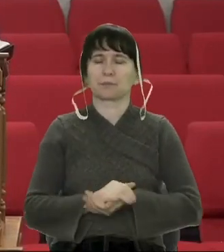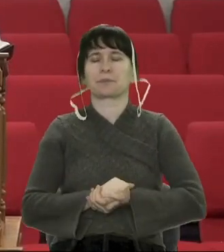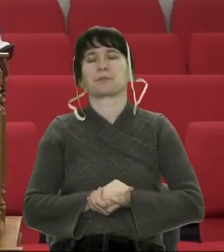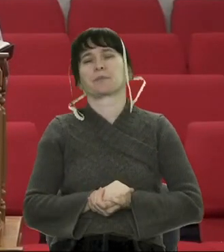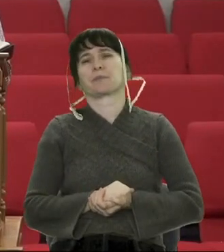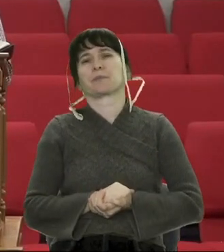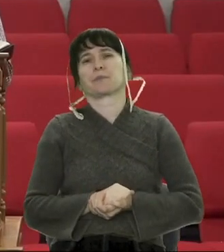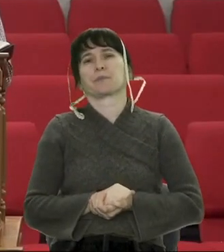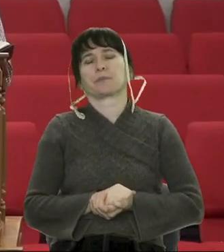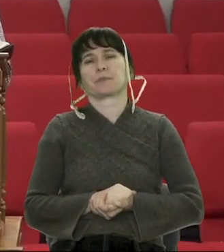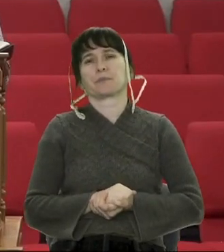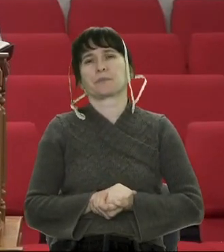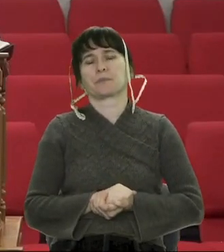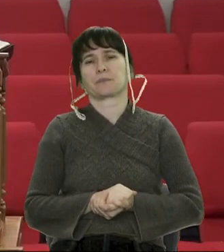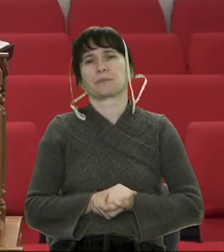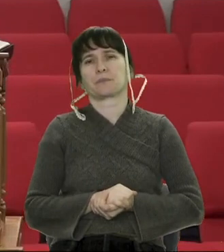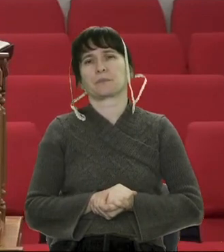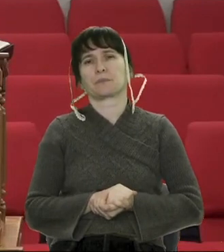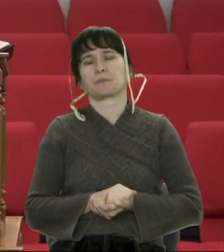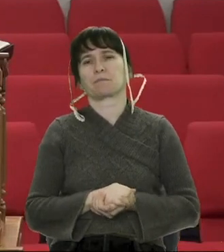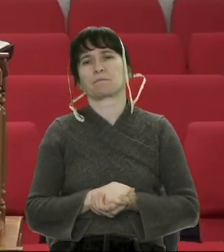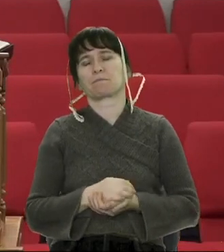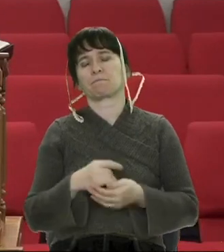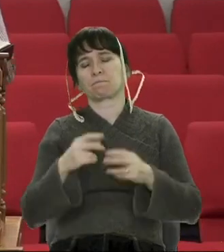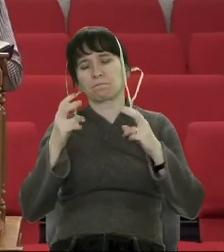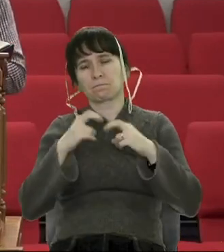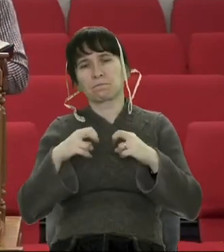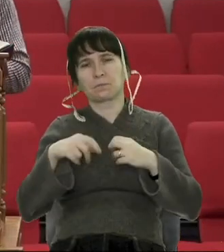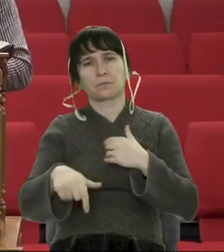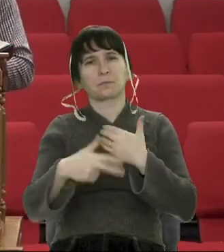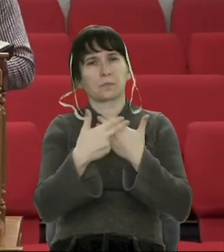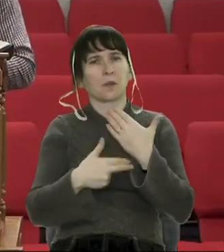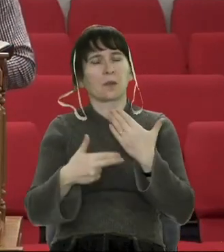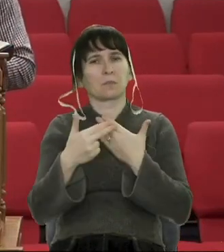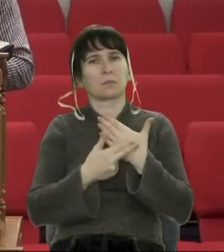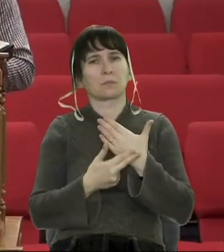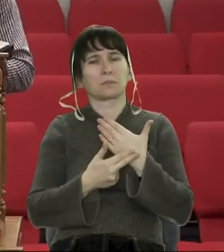І дивлячись на Бонатну Біблію, заглядаючи в Боже Слово,